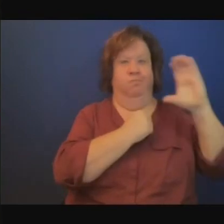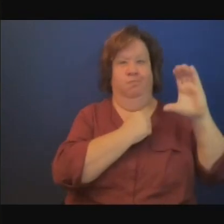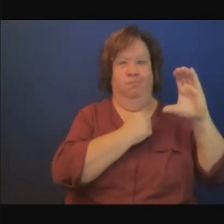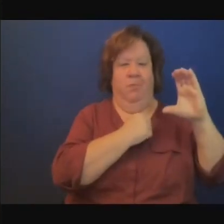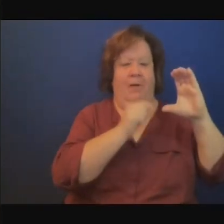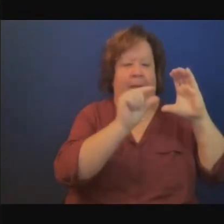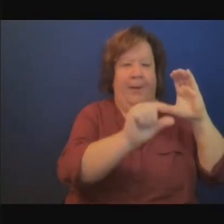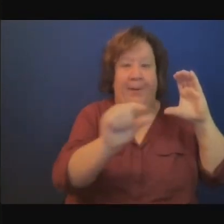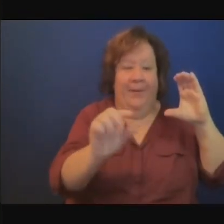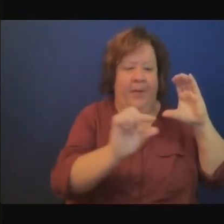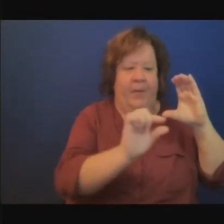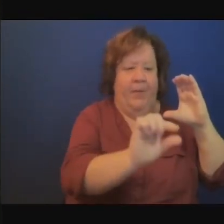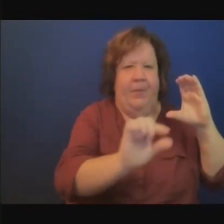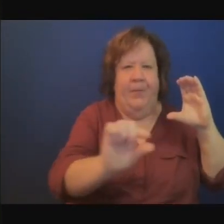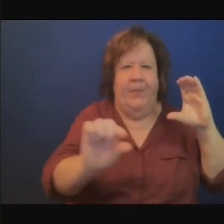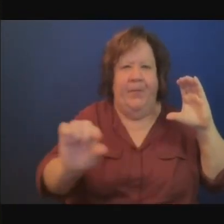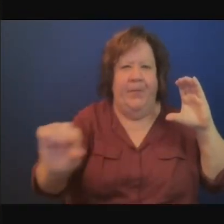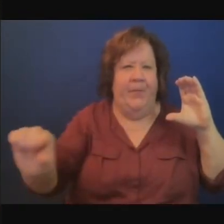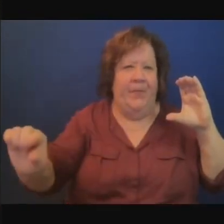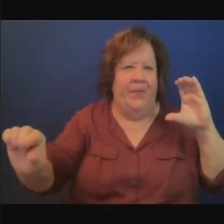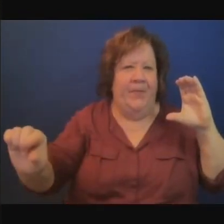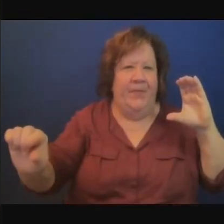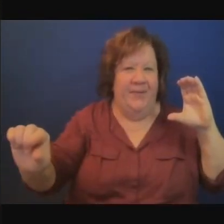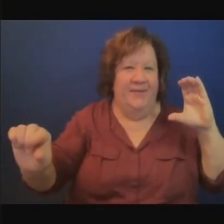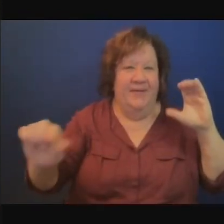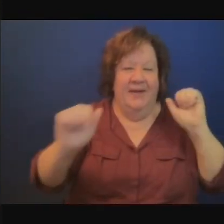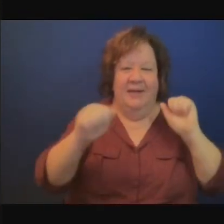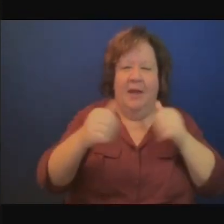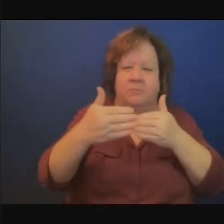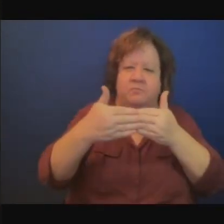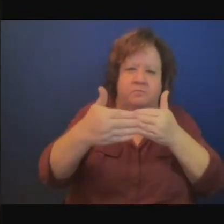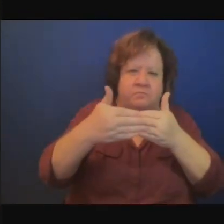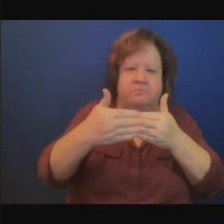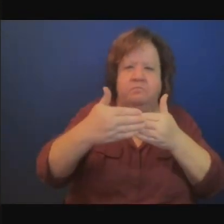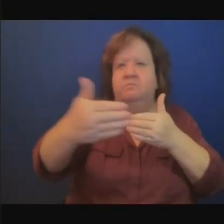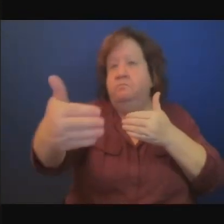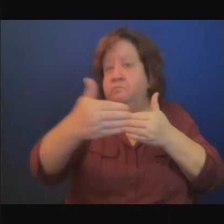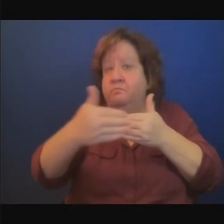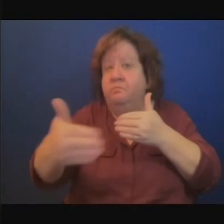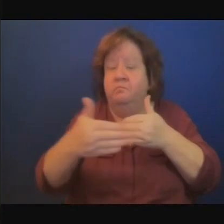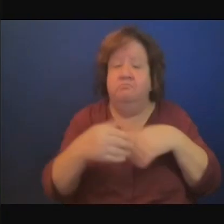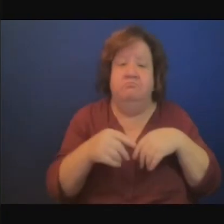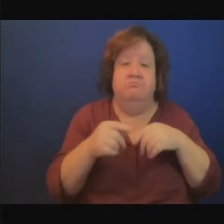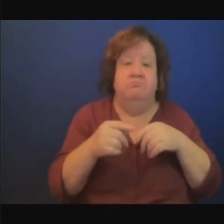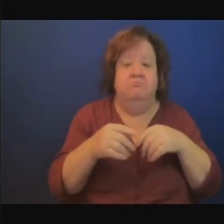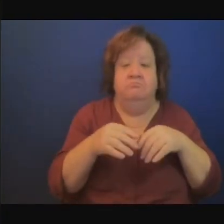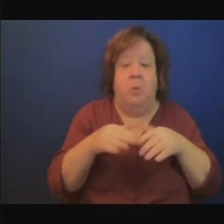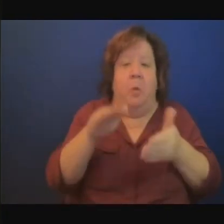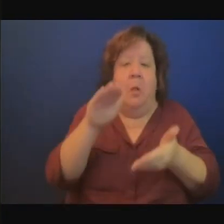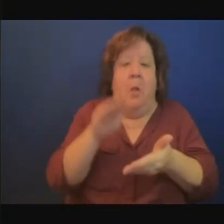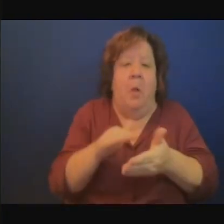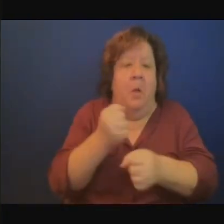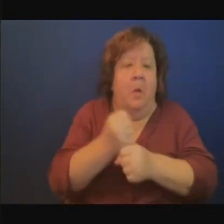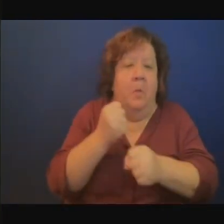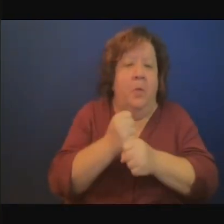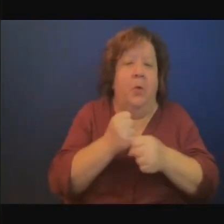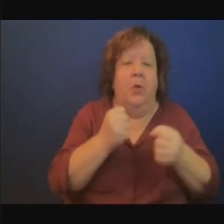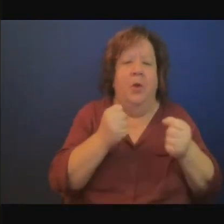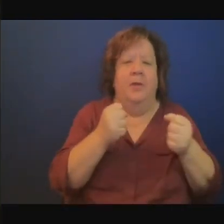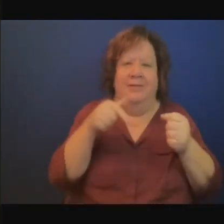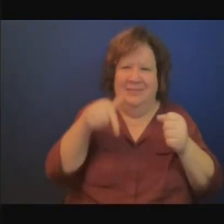pour obtenir le parachèvement ensuite les engagements des gouvernements en